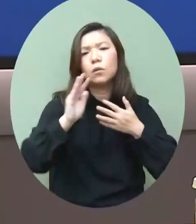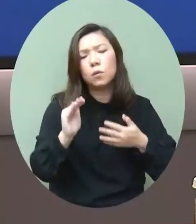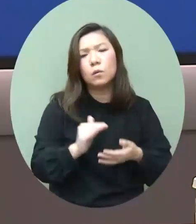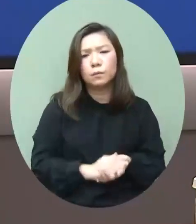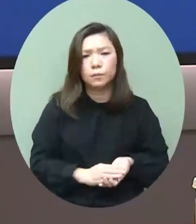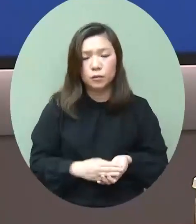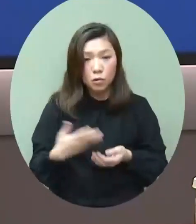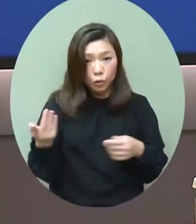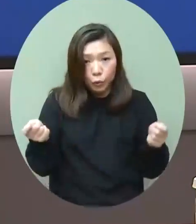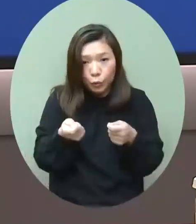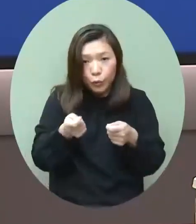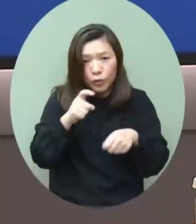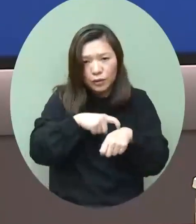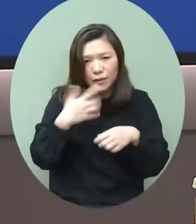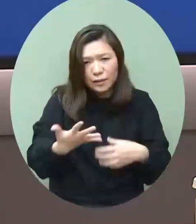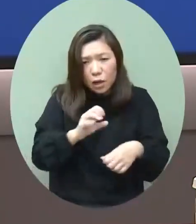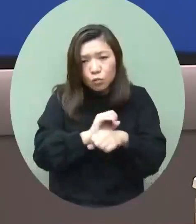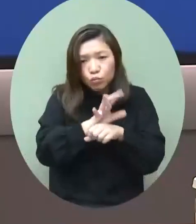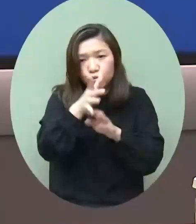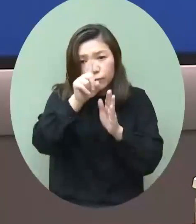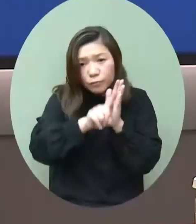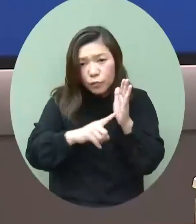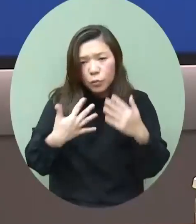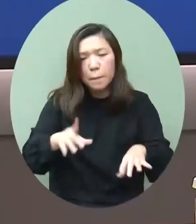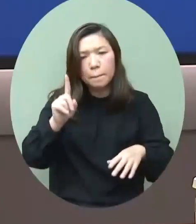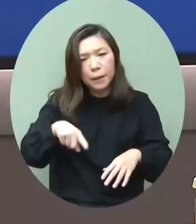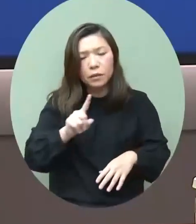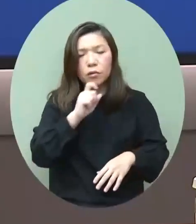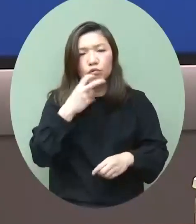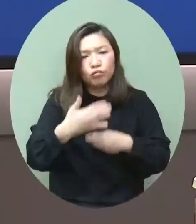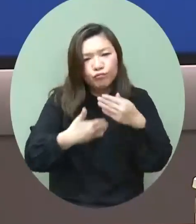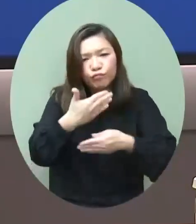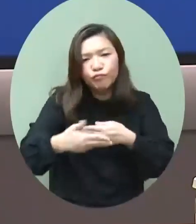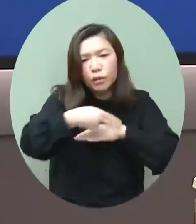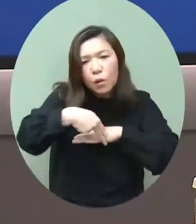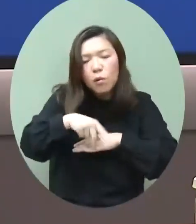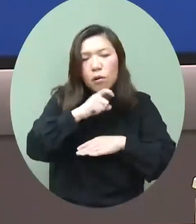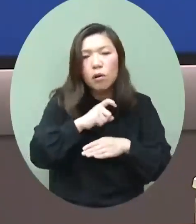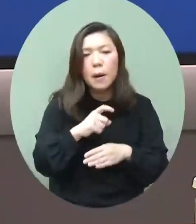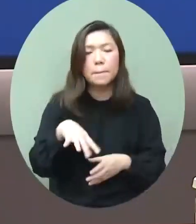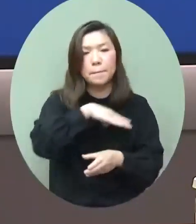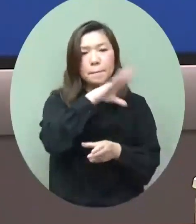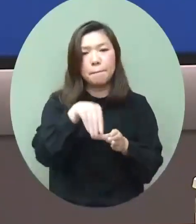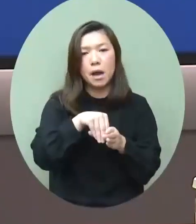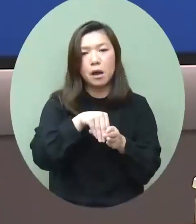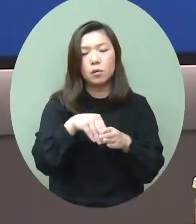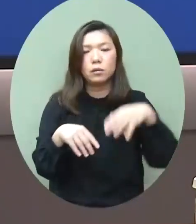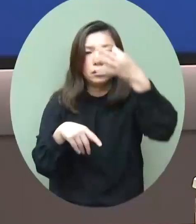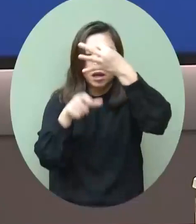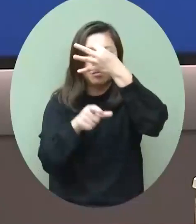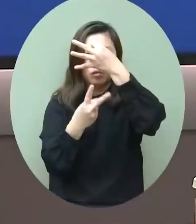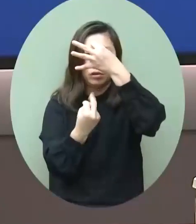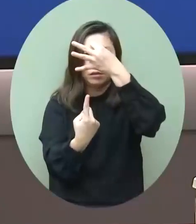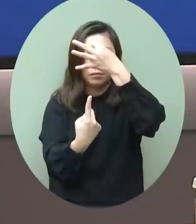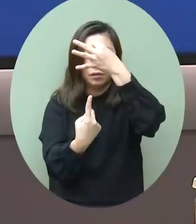短期在疫情緩和之後我們都採取一系列的措施這個就是包括在3月21